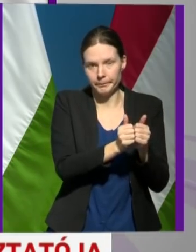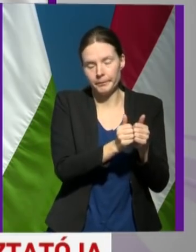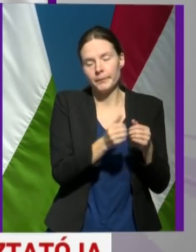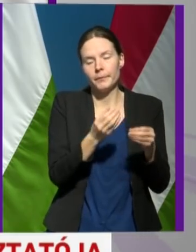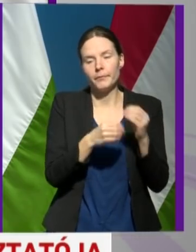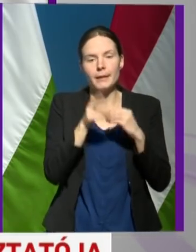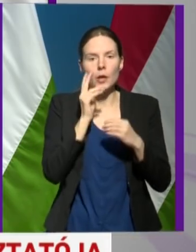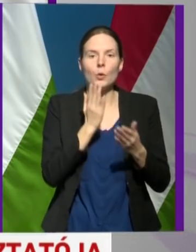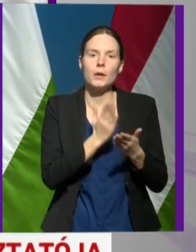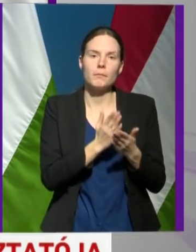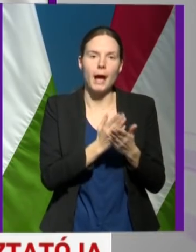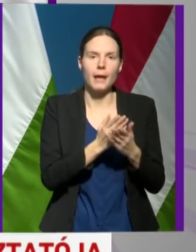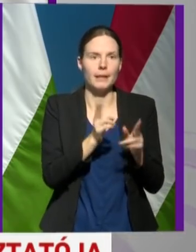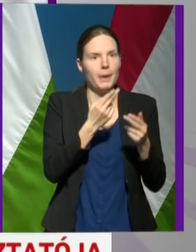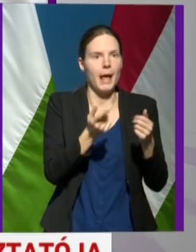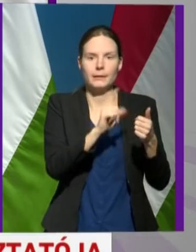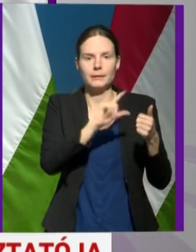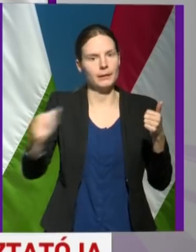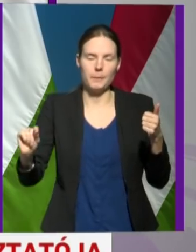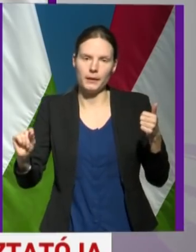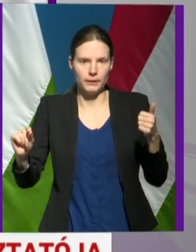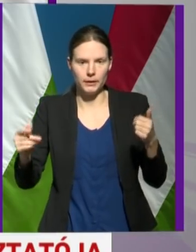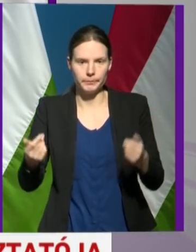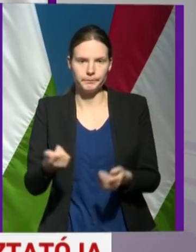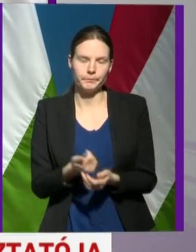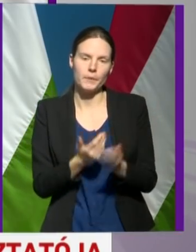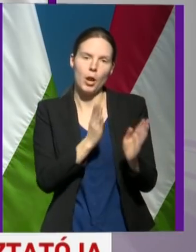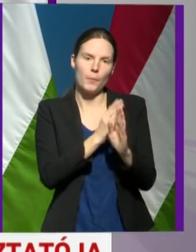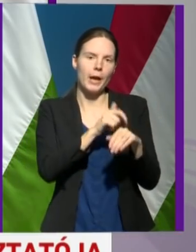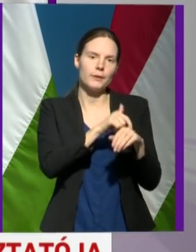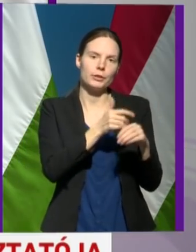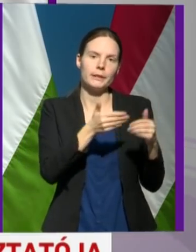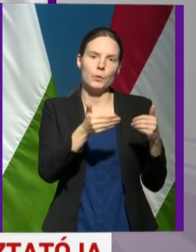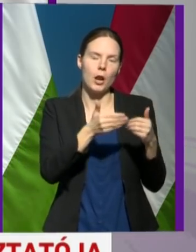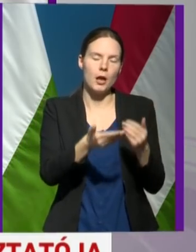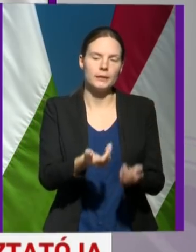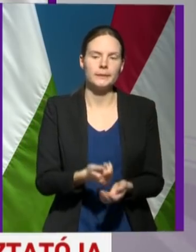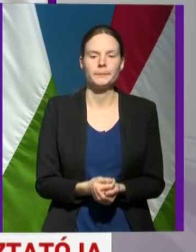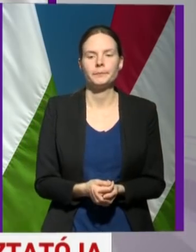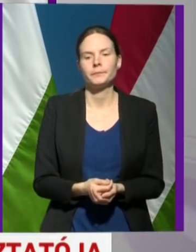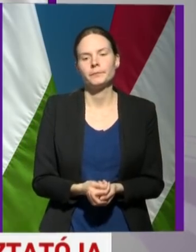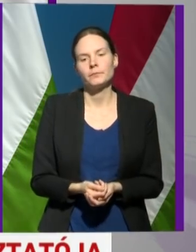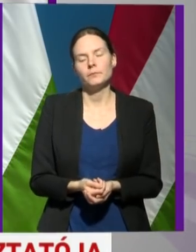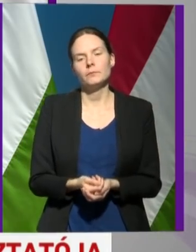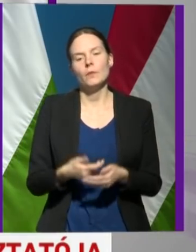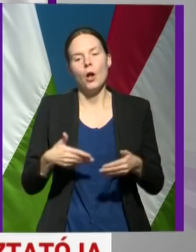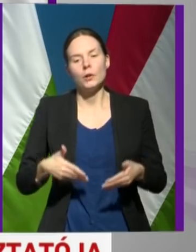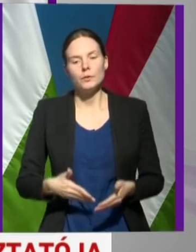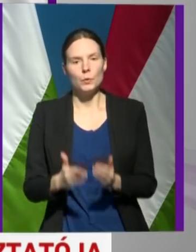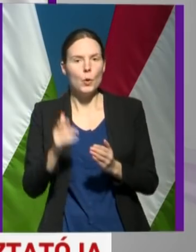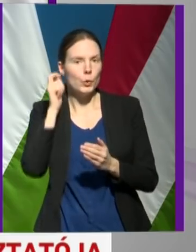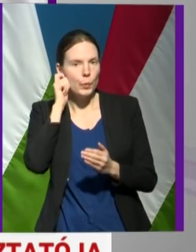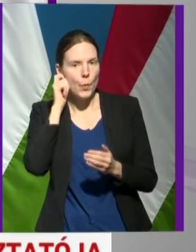onnan kimenni nem lehet a lappangási idő alatt. A szülőnő mellett lehet egy általa